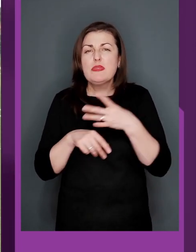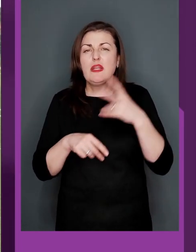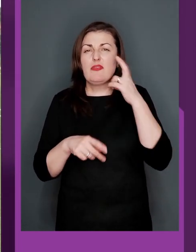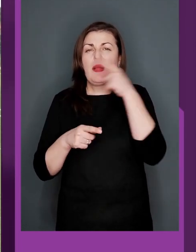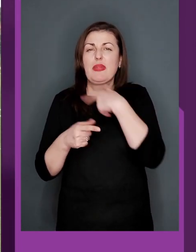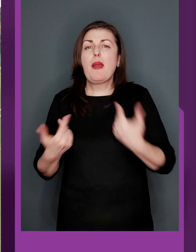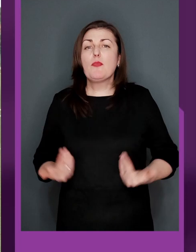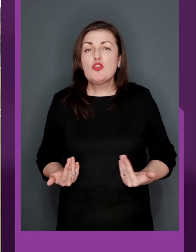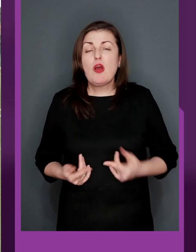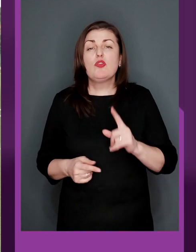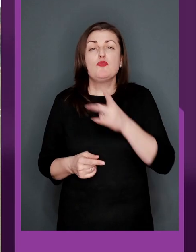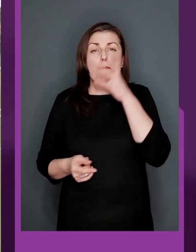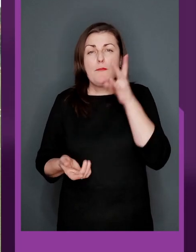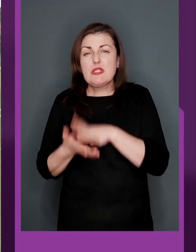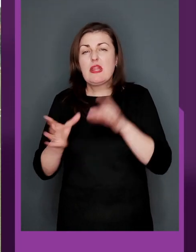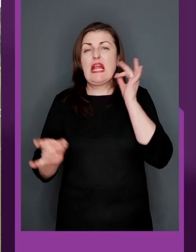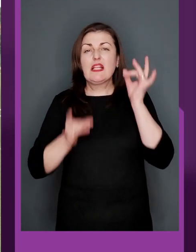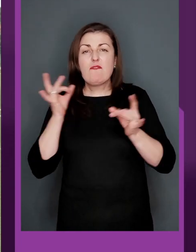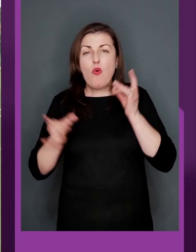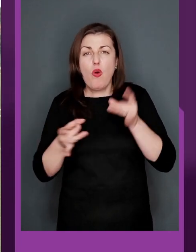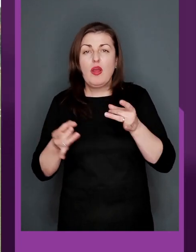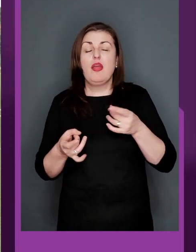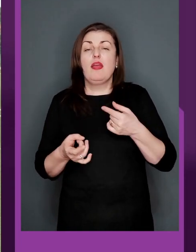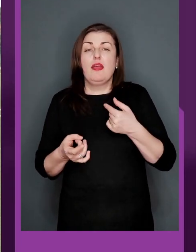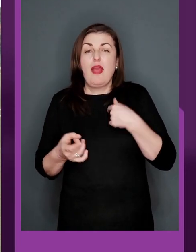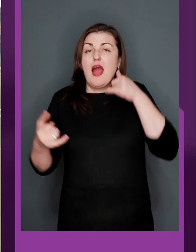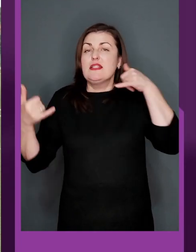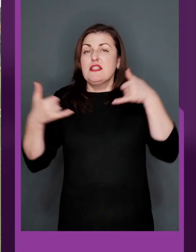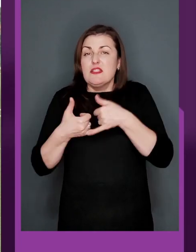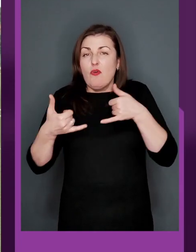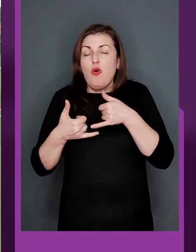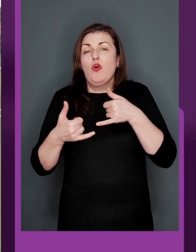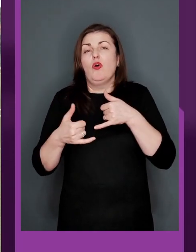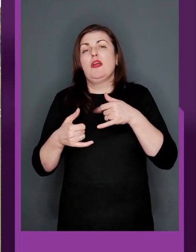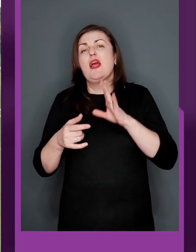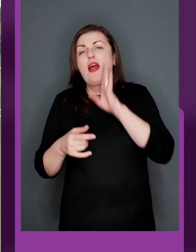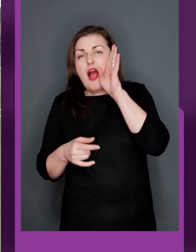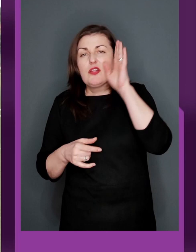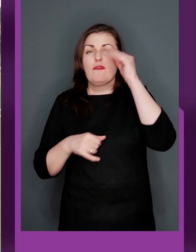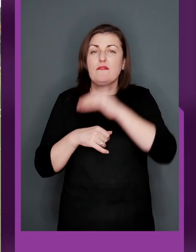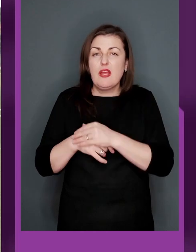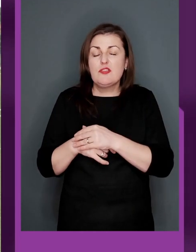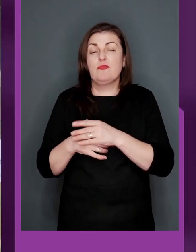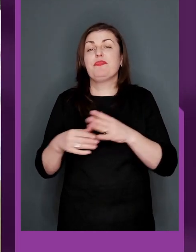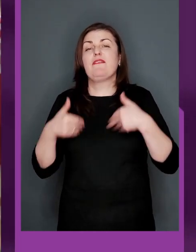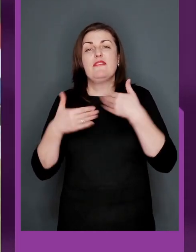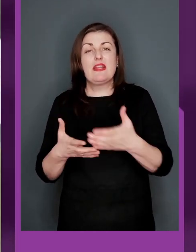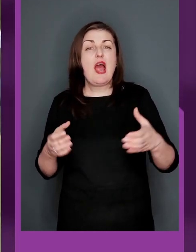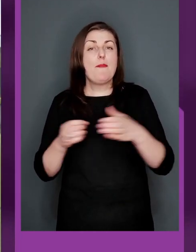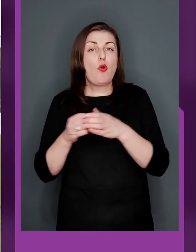обстріли в Києві, там де я проживаю, тому що постійні тривоги. І я зізвонюю з батьками і вранці, і ввечері.